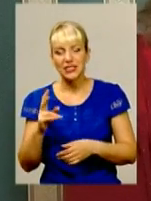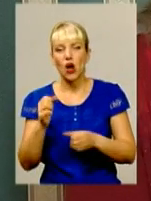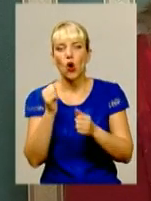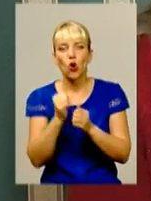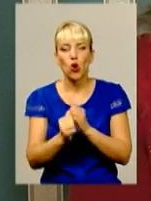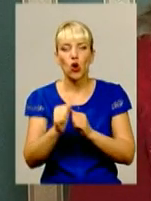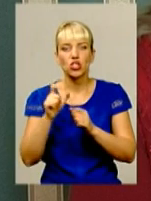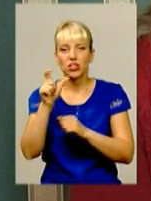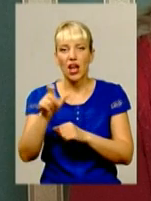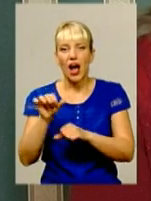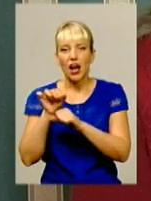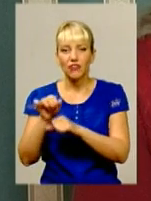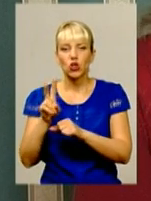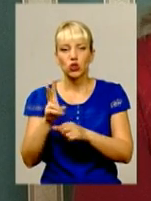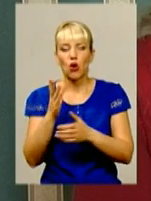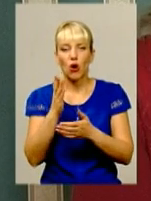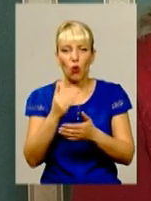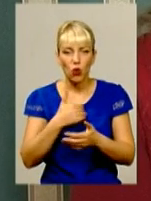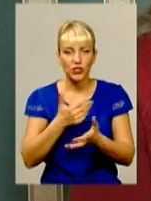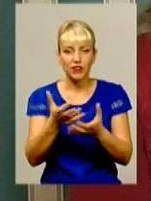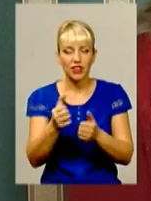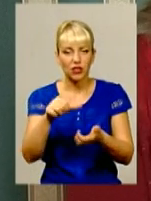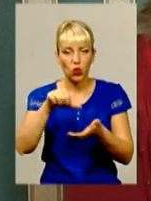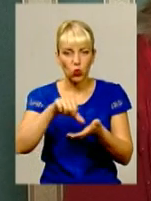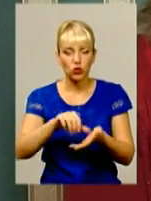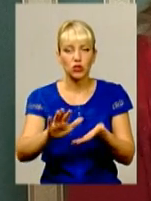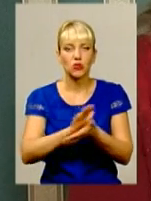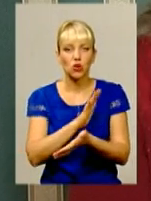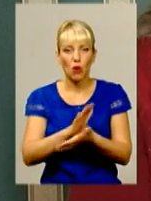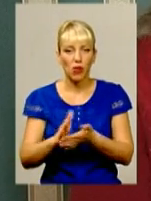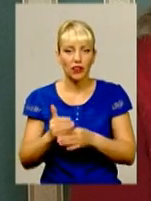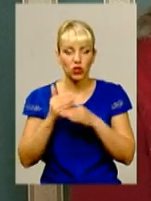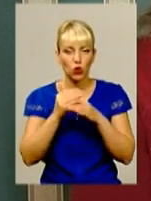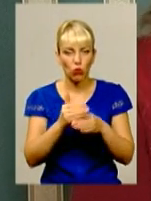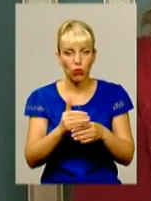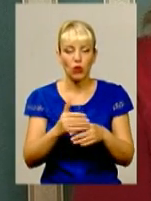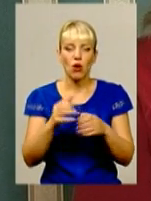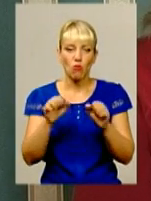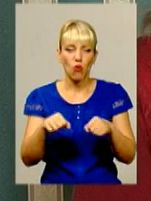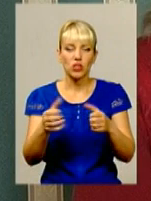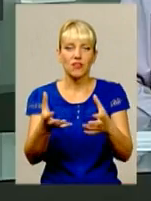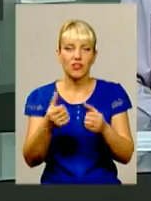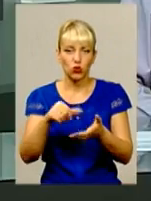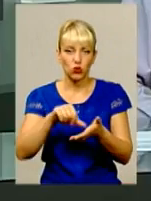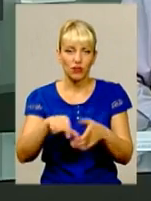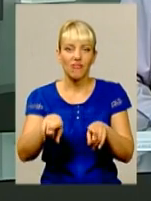участь в системі безоплатної вторинної правової допомоги, може подати документи для участі в такому конкурсі.